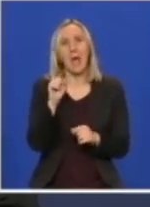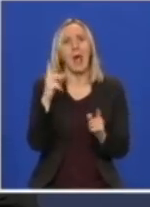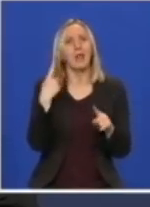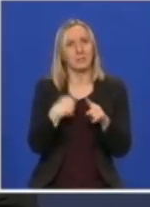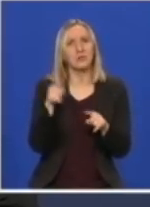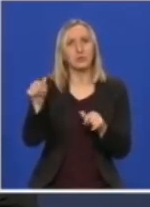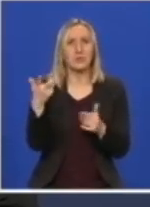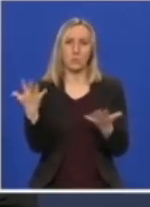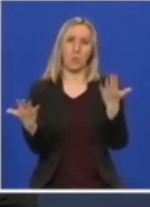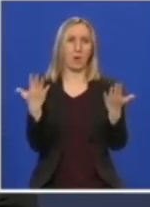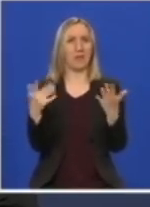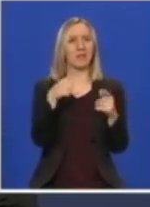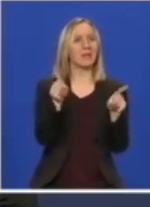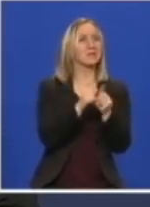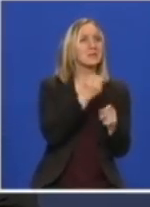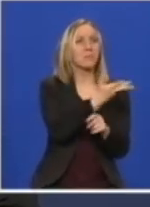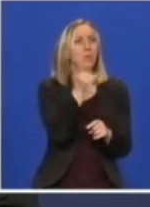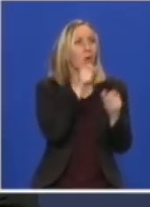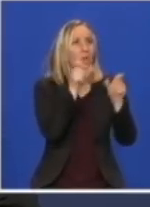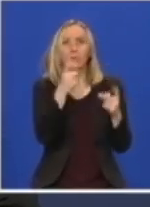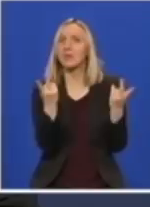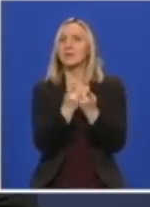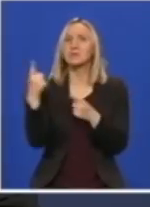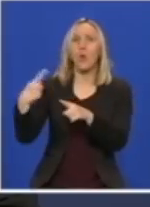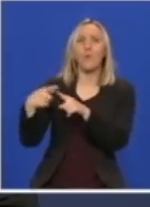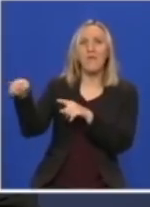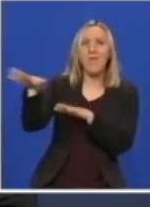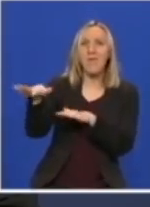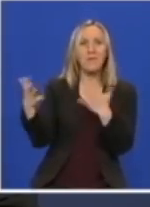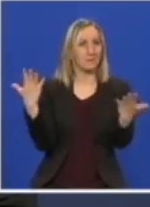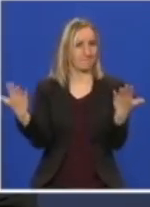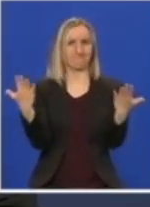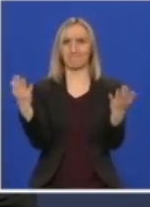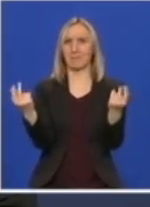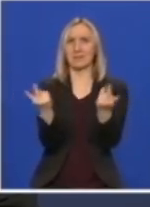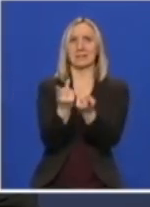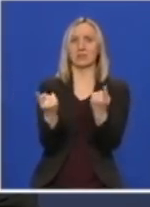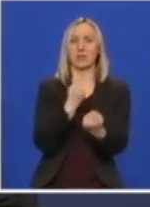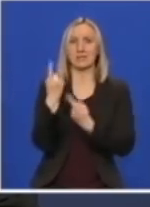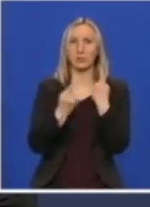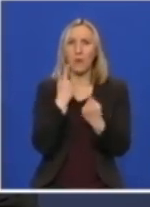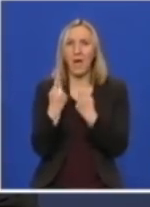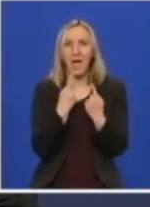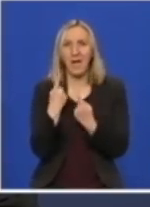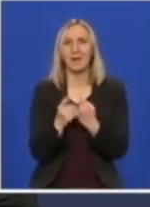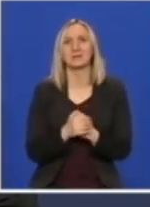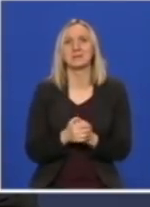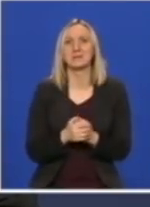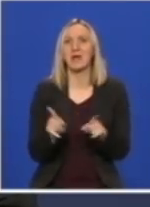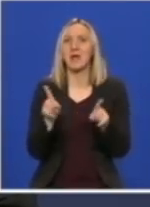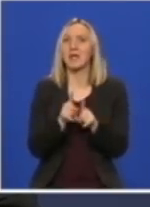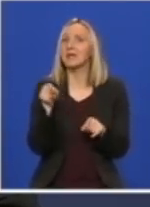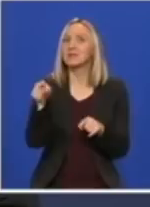otprilike zato što je isti broj stanovnika kao u Srbiji, zato što je slična situacija, isto su imali importovane